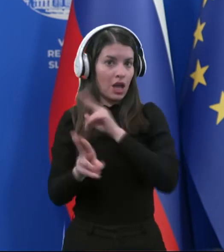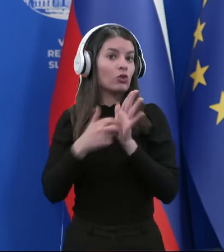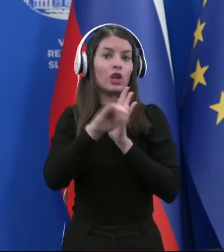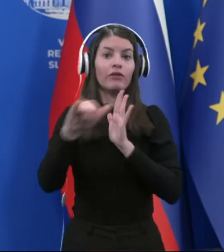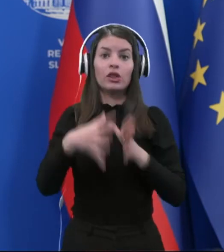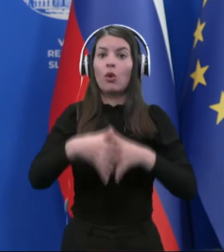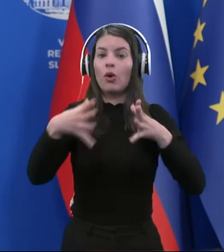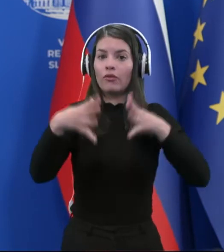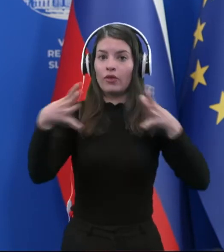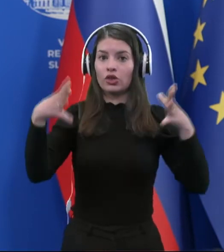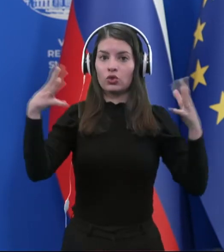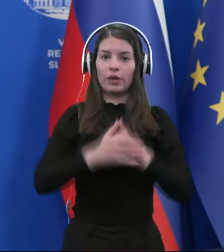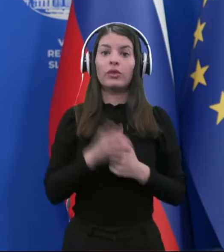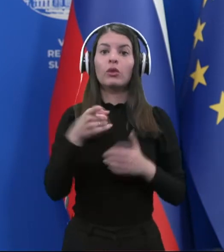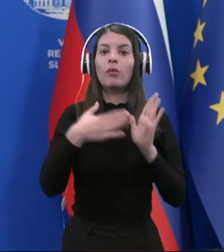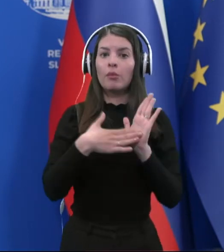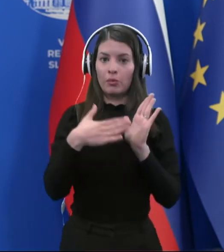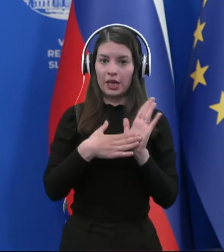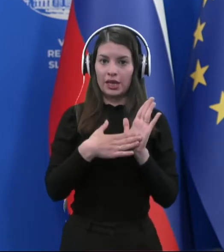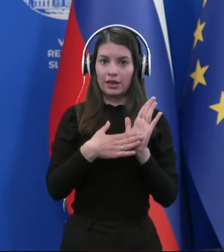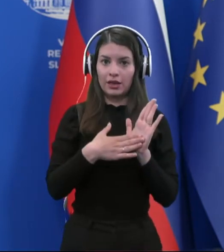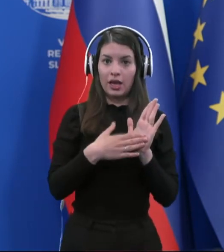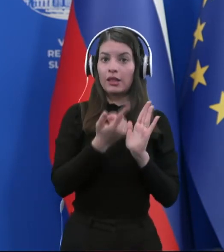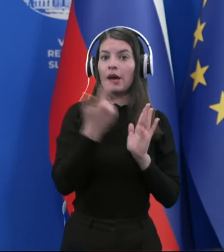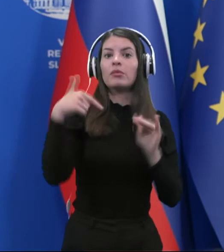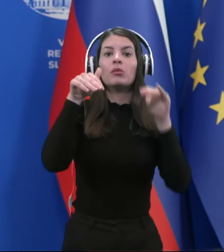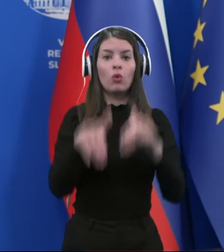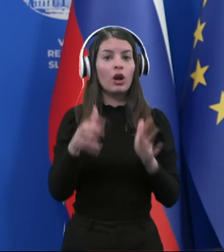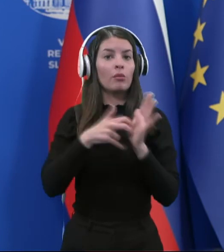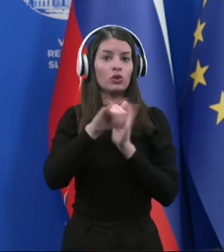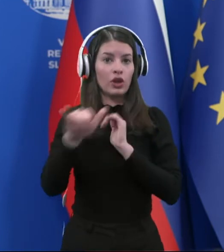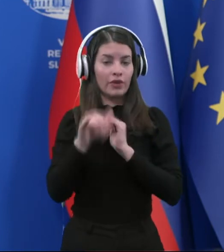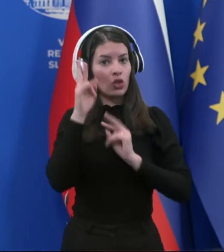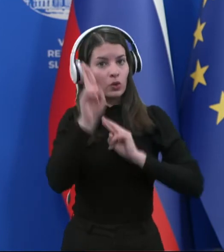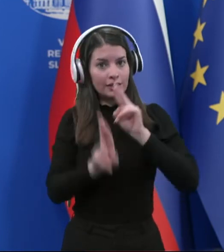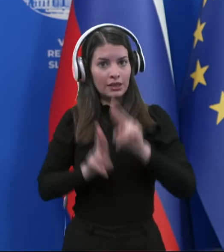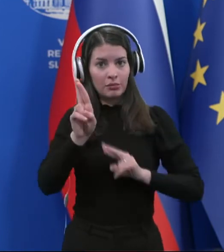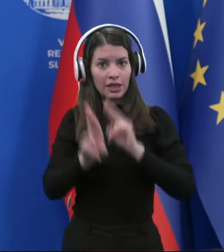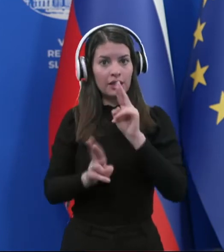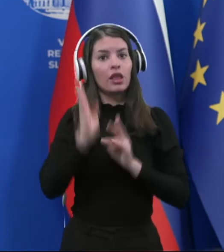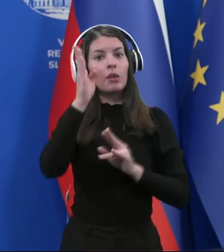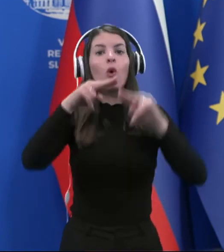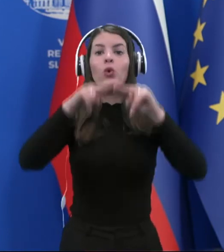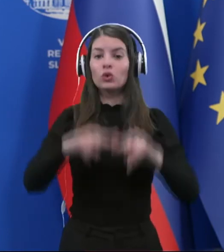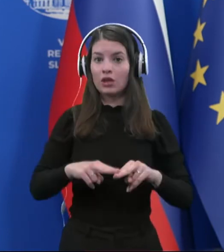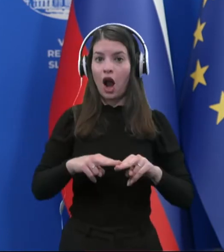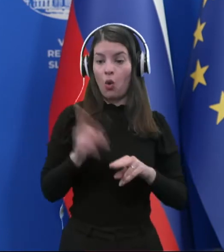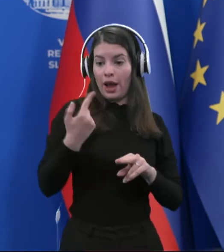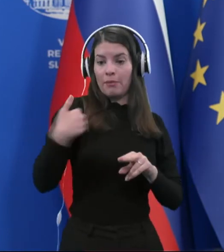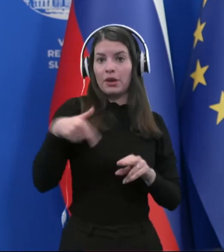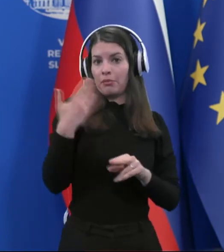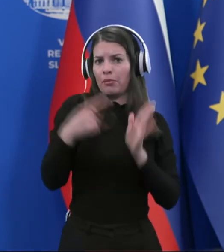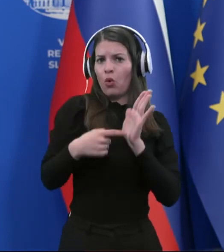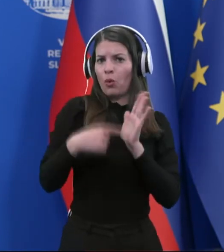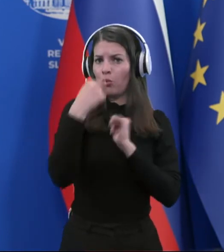povečuje, kar pomeni, da tukaj moramo še vedno skrbeti za to, da ostane tako, kar smo že veliko krat povedali,